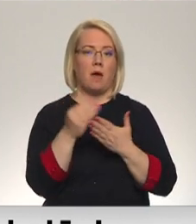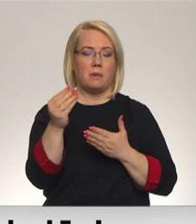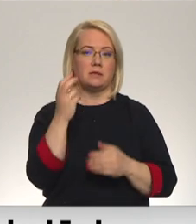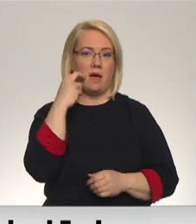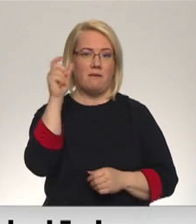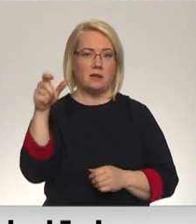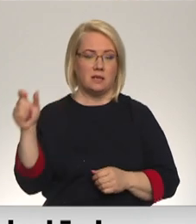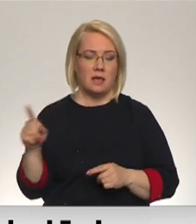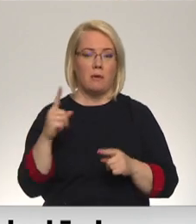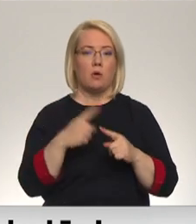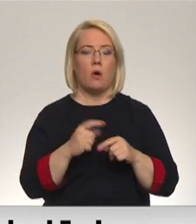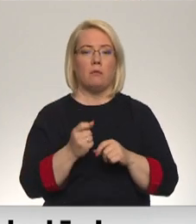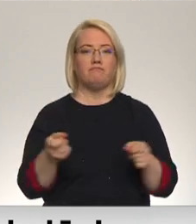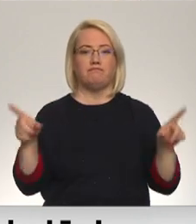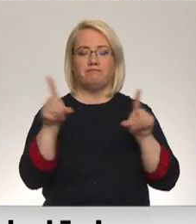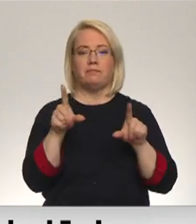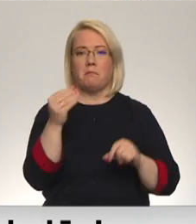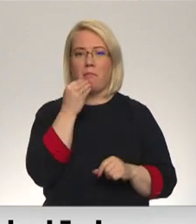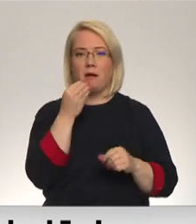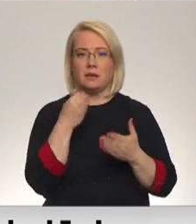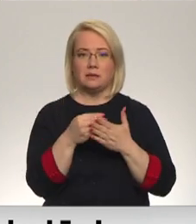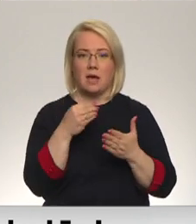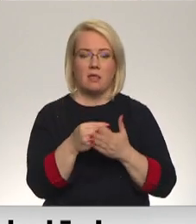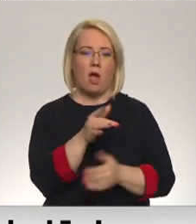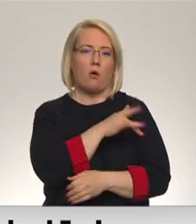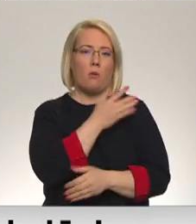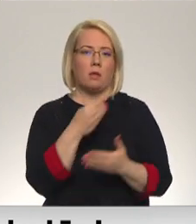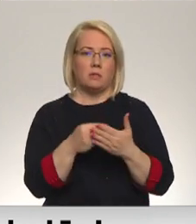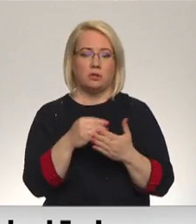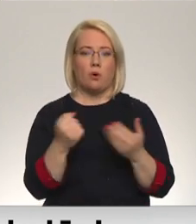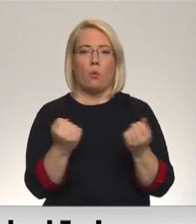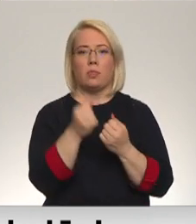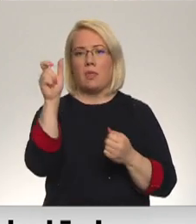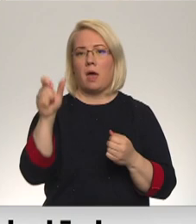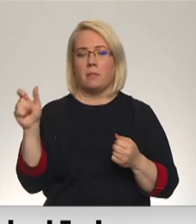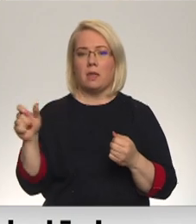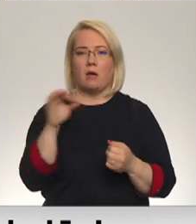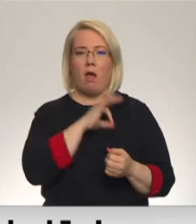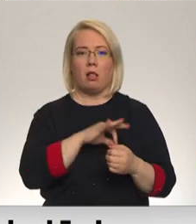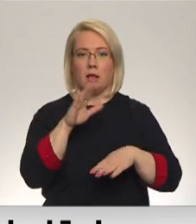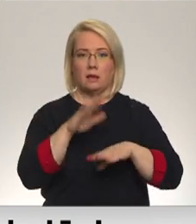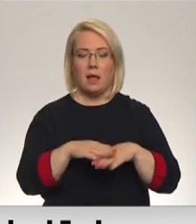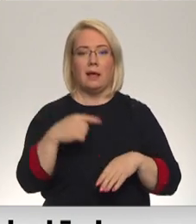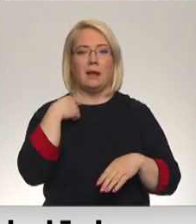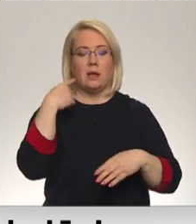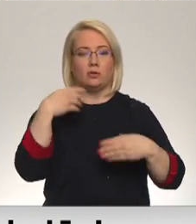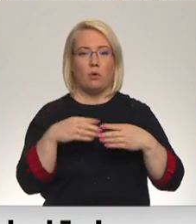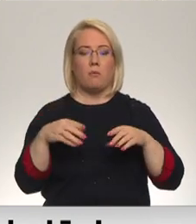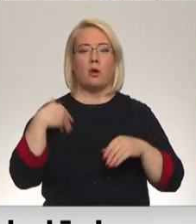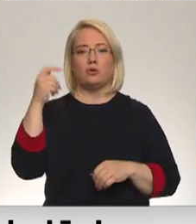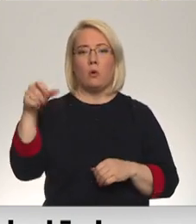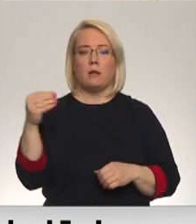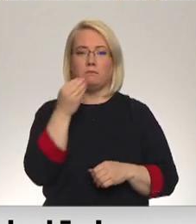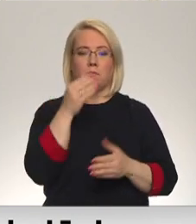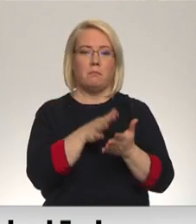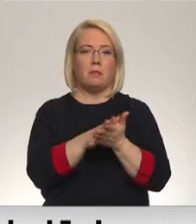Pieaugušo pārtika scenu, komunālo maksājumu un darba spēka izmaksas dēļ, Rīgas domes skolē neidināšanai plāno